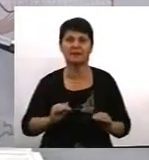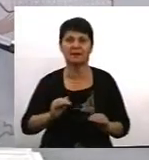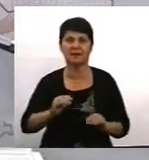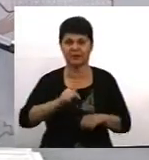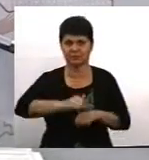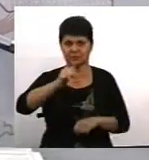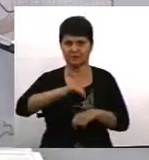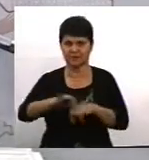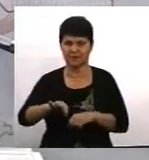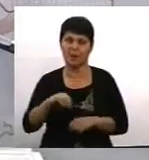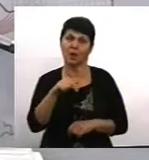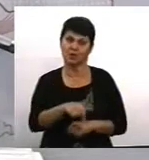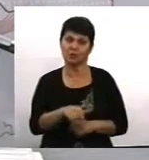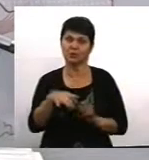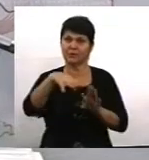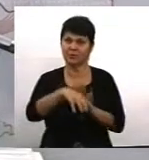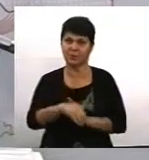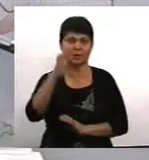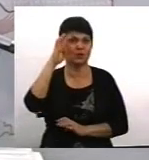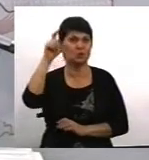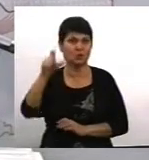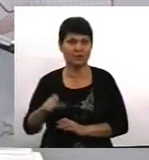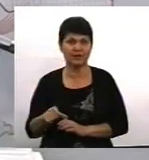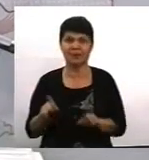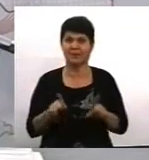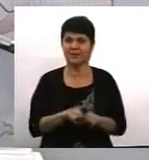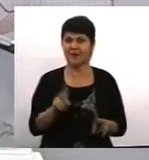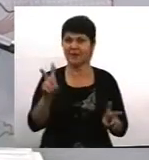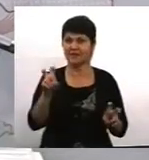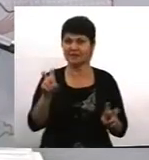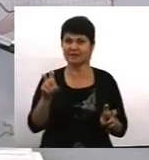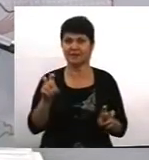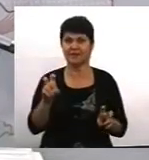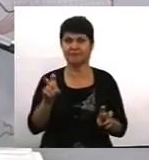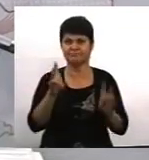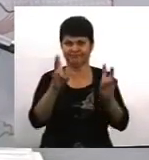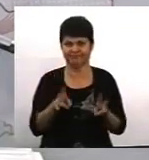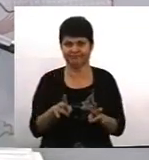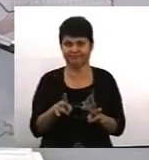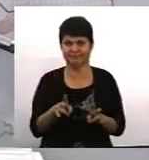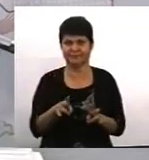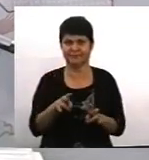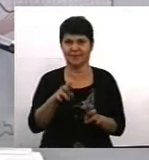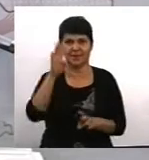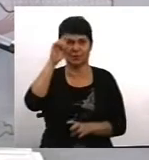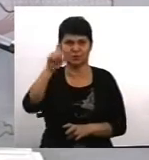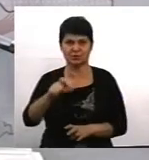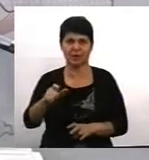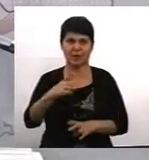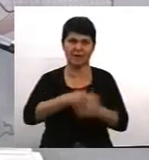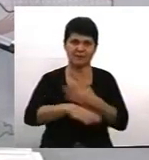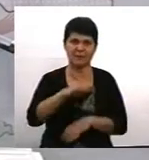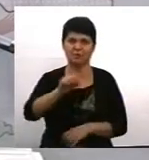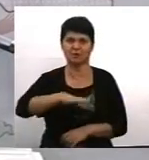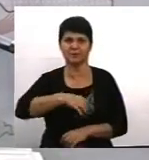також є чоловіки, які в так називаємих вразливих групах – це чоловіки з інвалідністю, можливо, старші чоловіки,